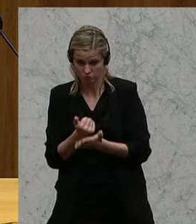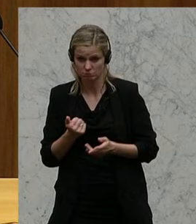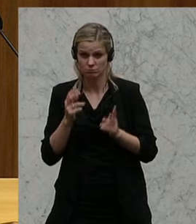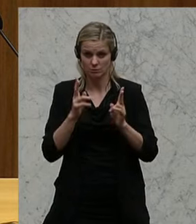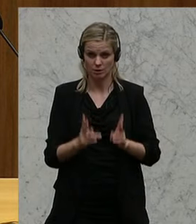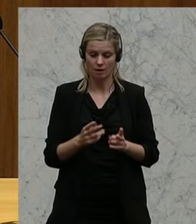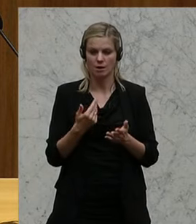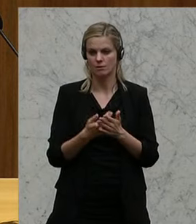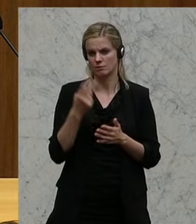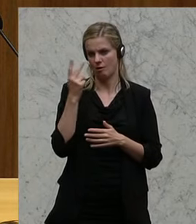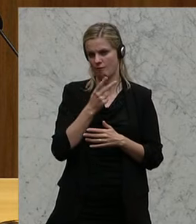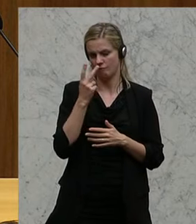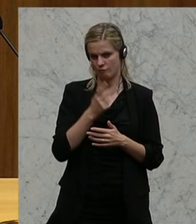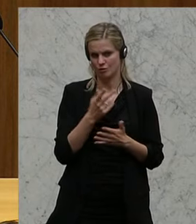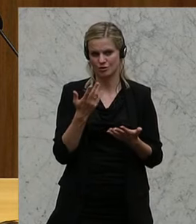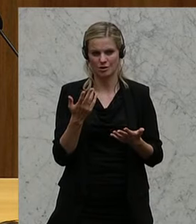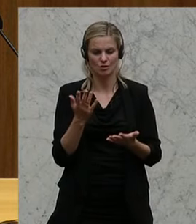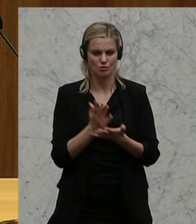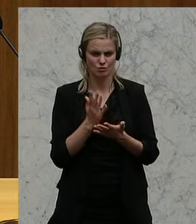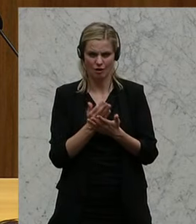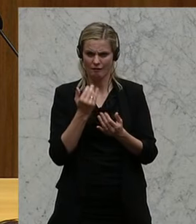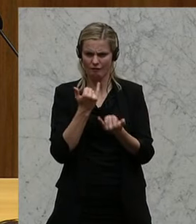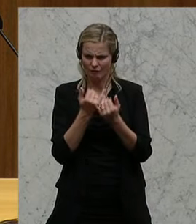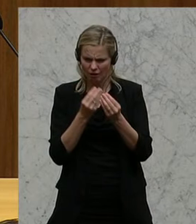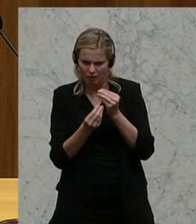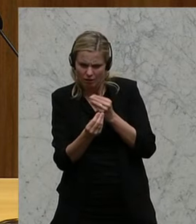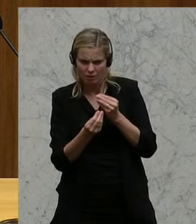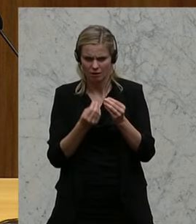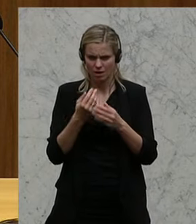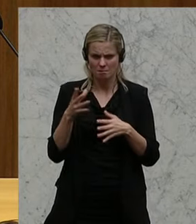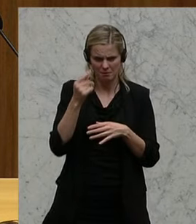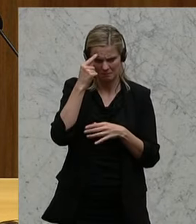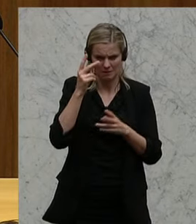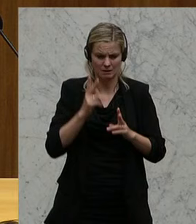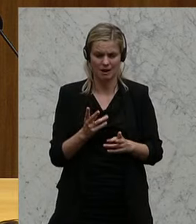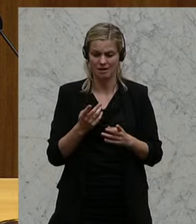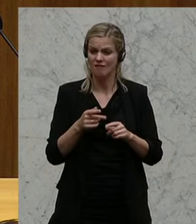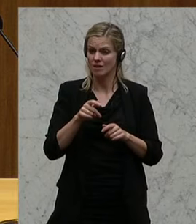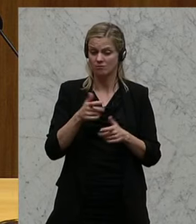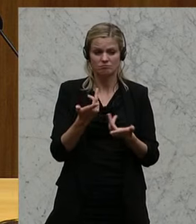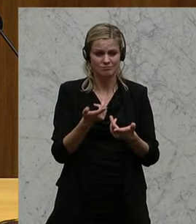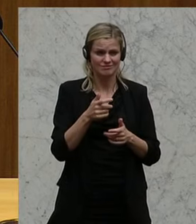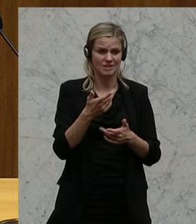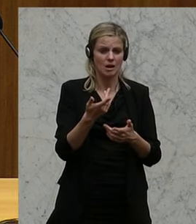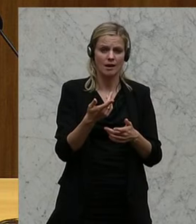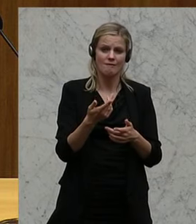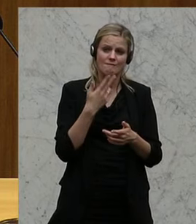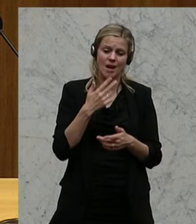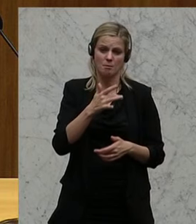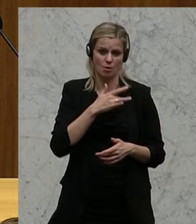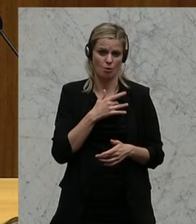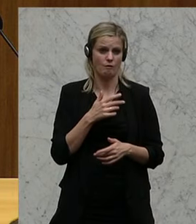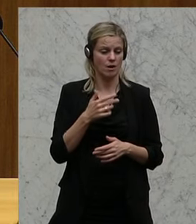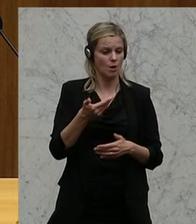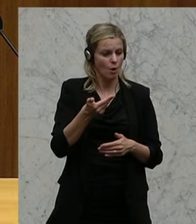verständlich, dass Sie sich bei solchen Dingen hineinsenken. Und dass es genau jene, die es treffen soll, dieses Lohn- und Sozialdumpinggesetz, in den